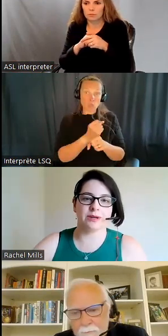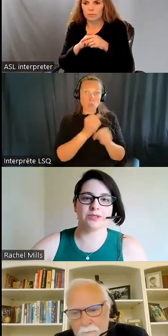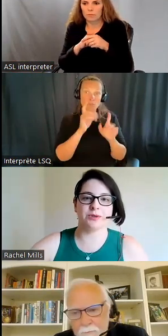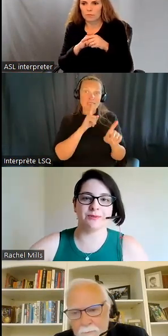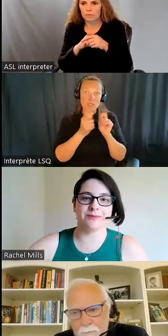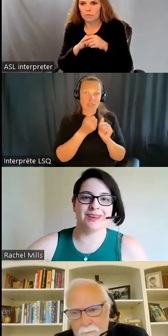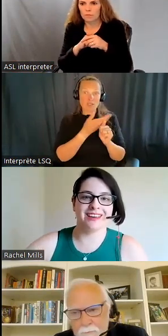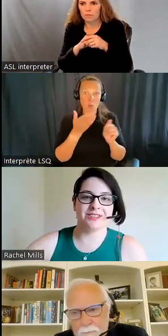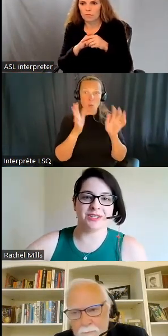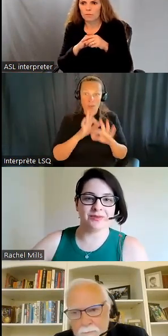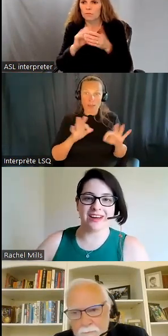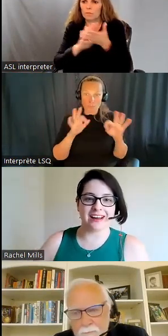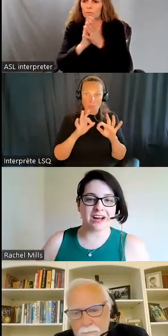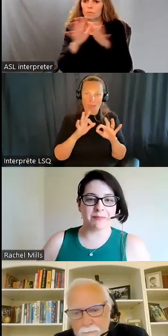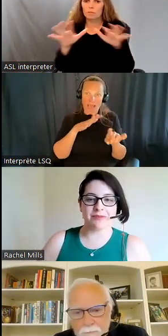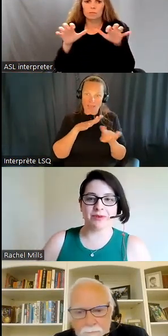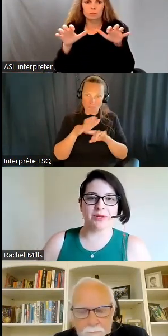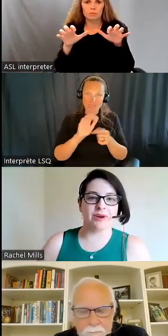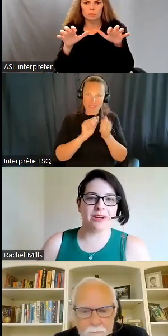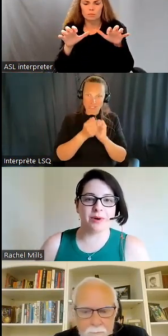C'est très bien. Merci beaucoup, Norm.